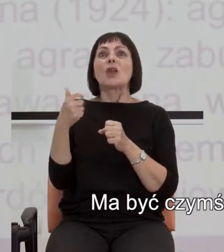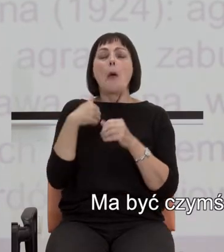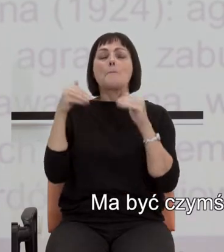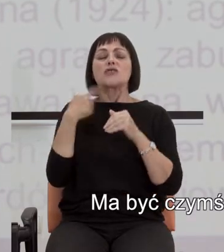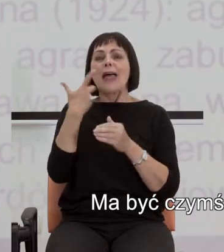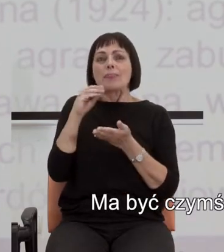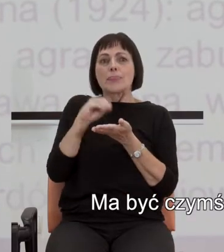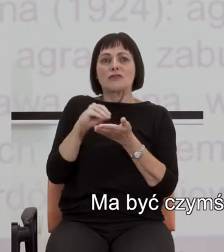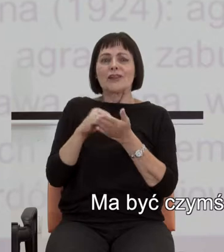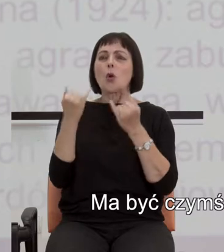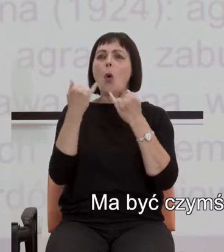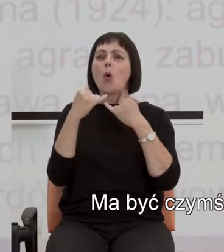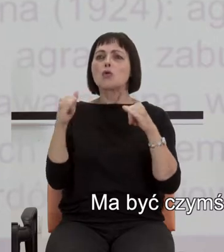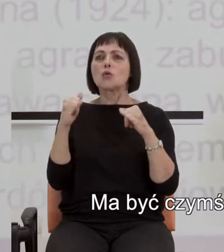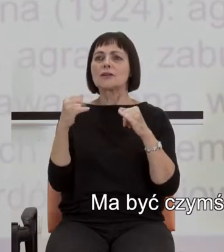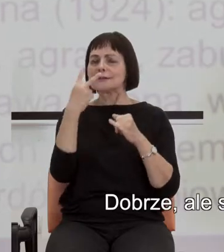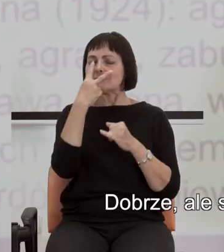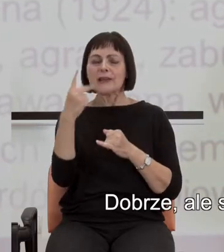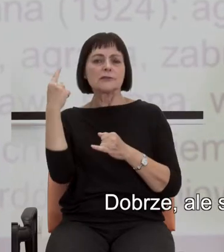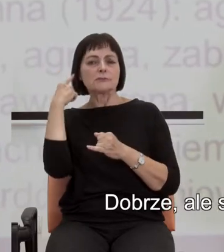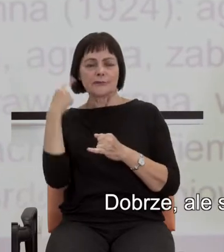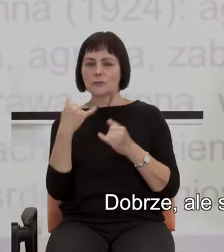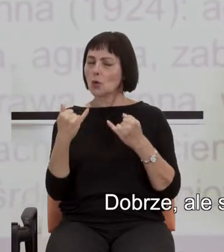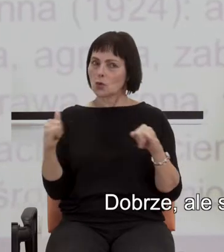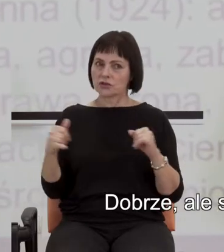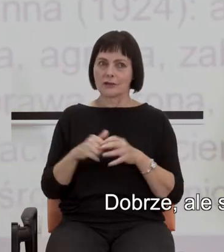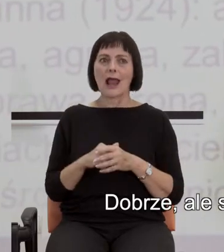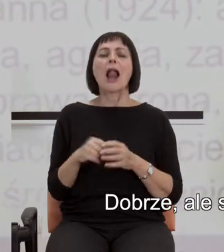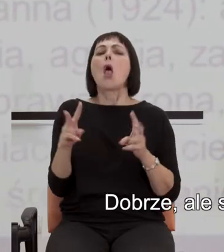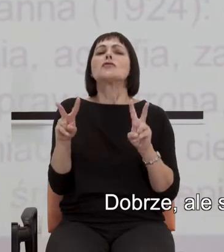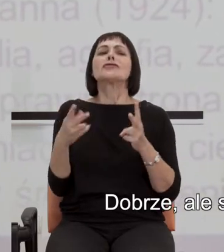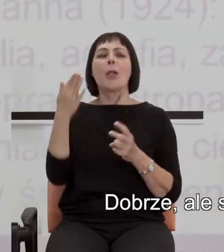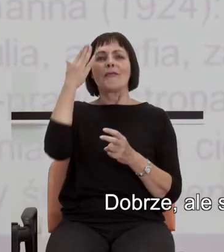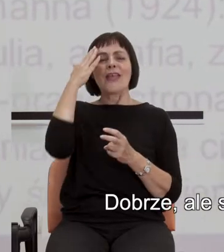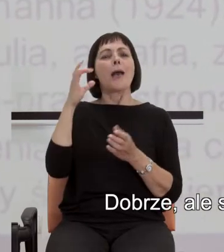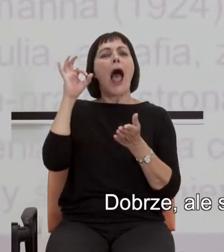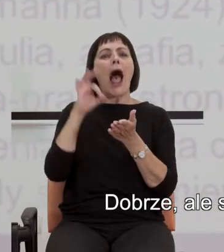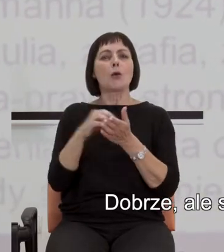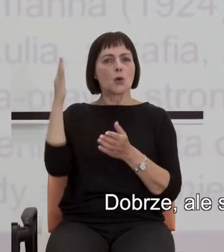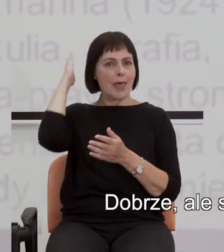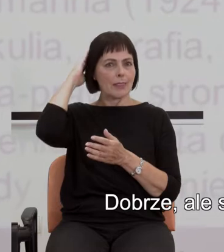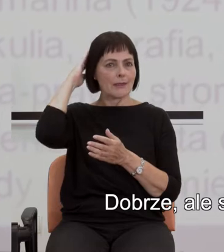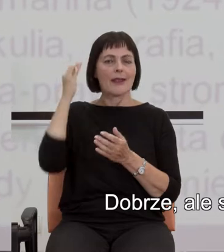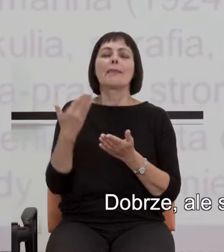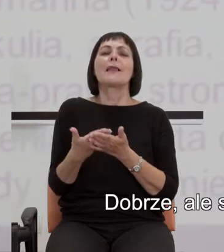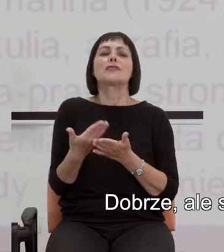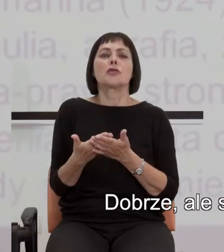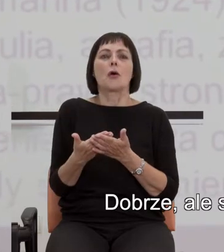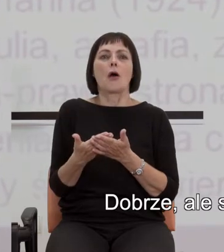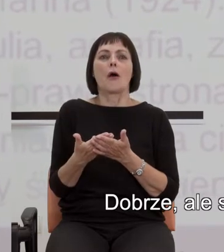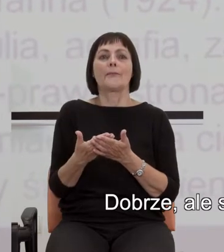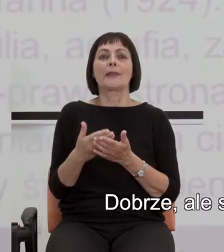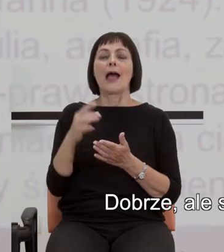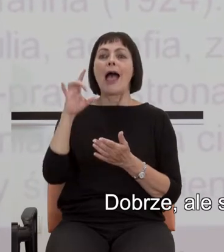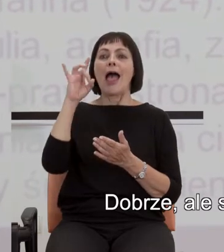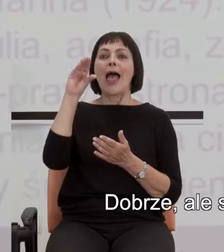doświadczane różnymi zmysłami. No dobrze, ale skąd wiemy, dlaczego akurat płat ciemieniowy? Józef